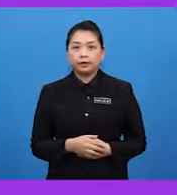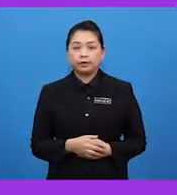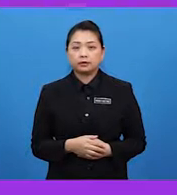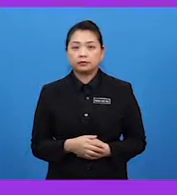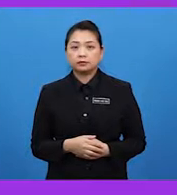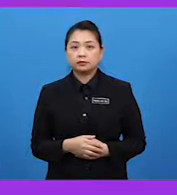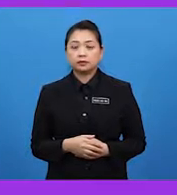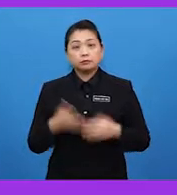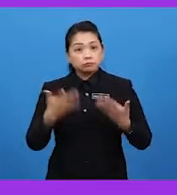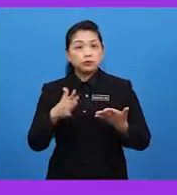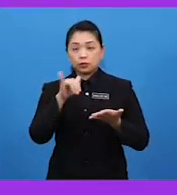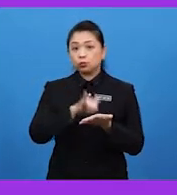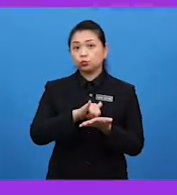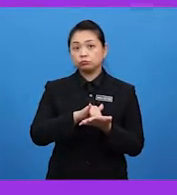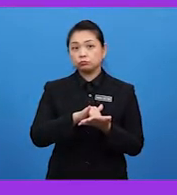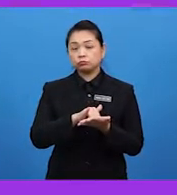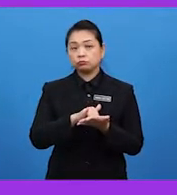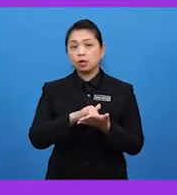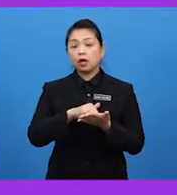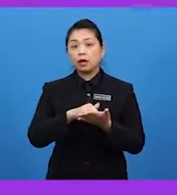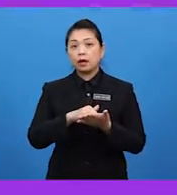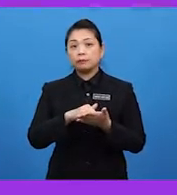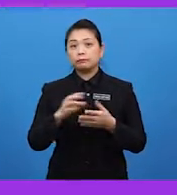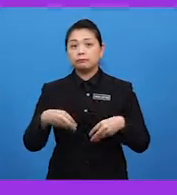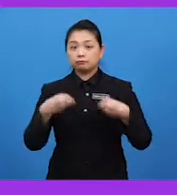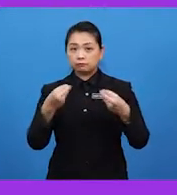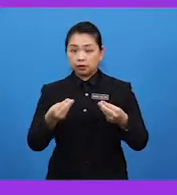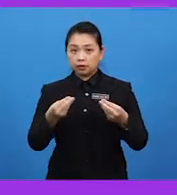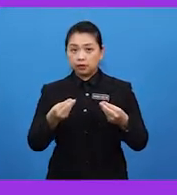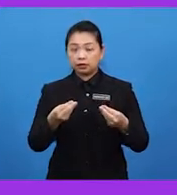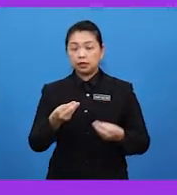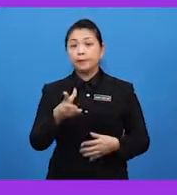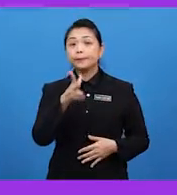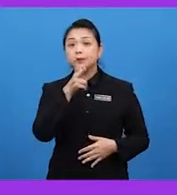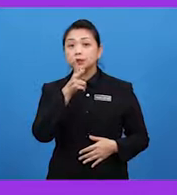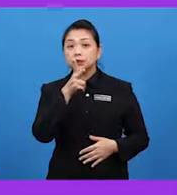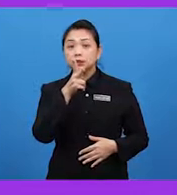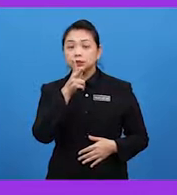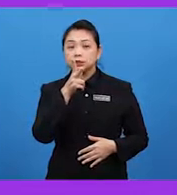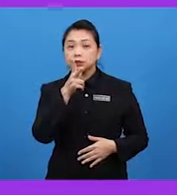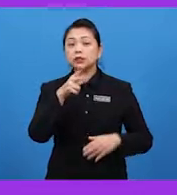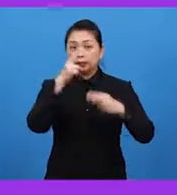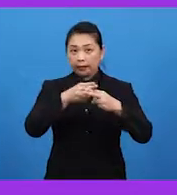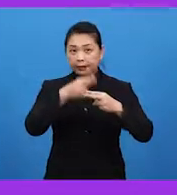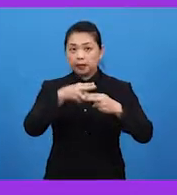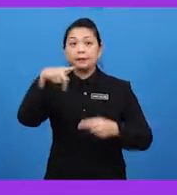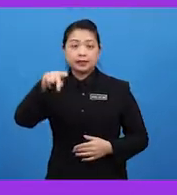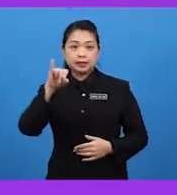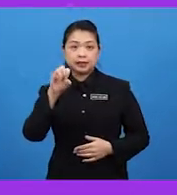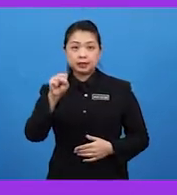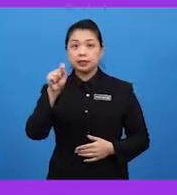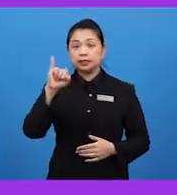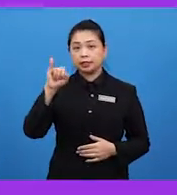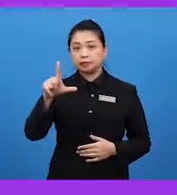Seterusnya, bagi organ pembiakan betina pula, kita kenali sebagai pistil.